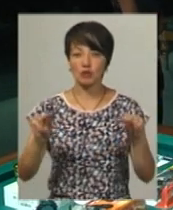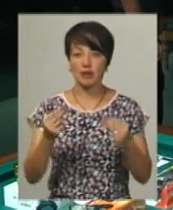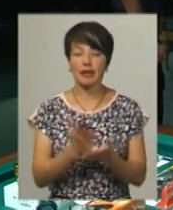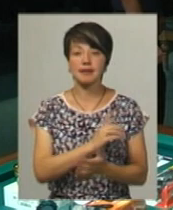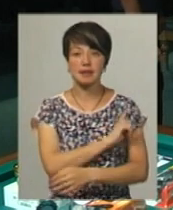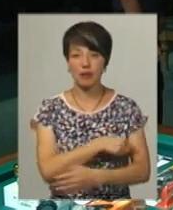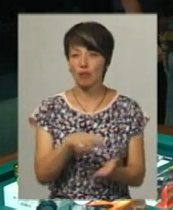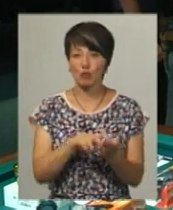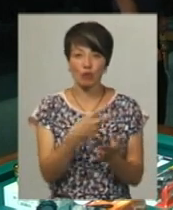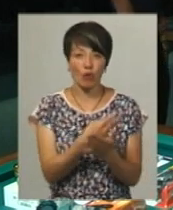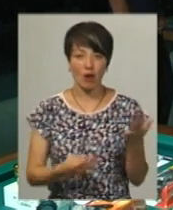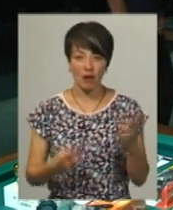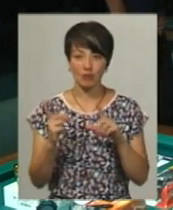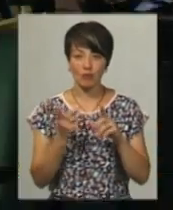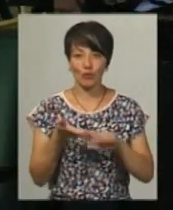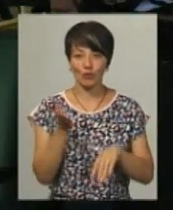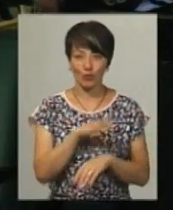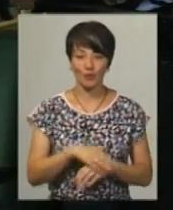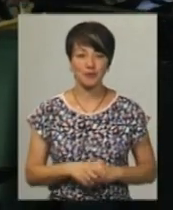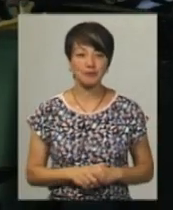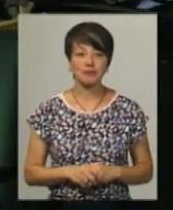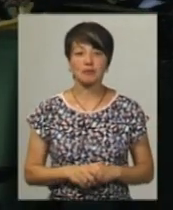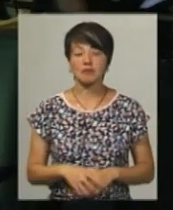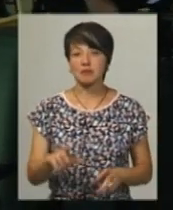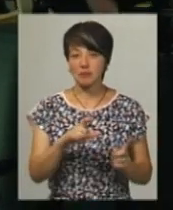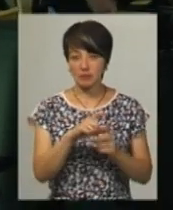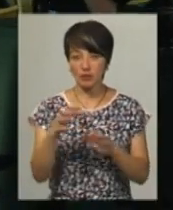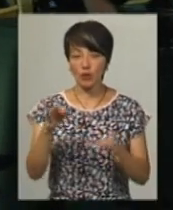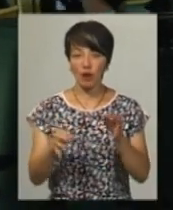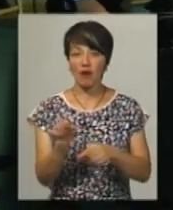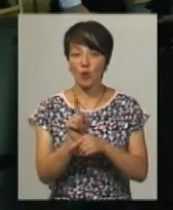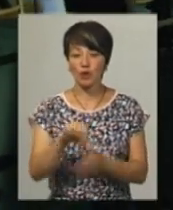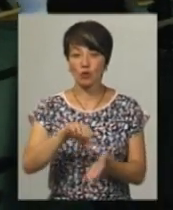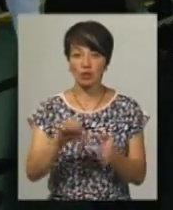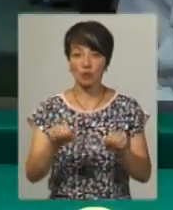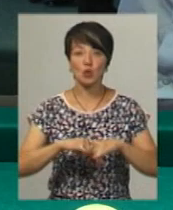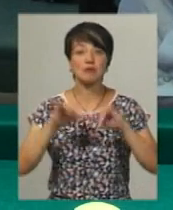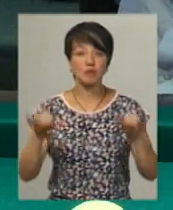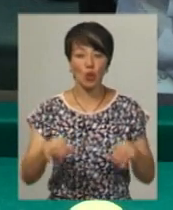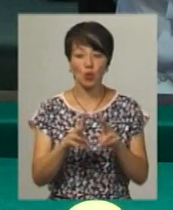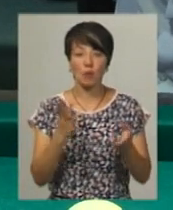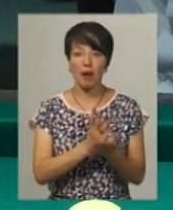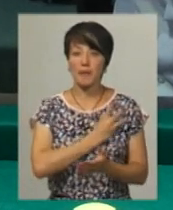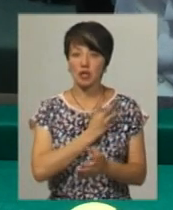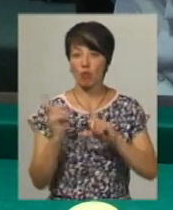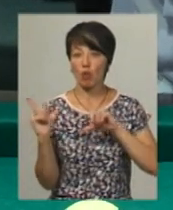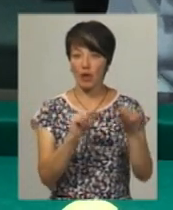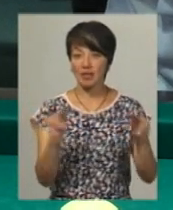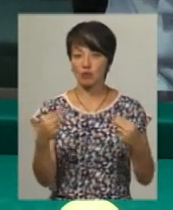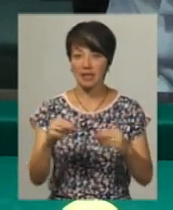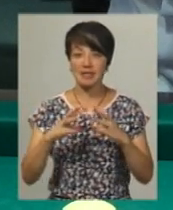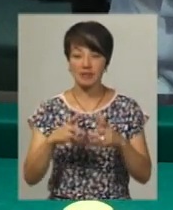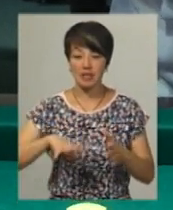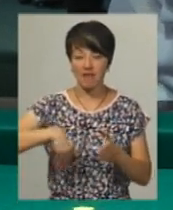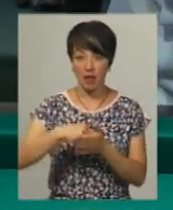сильні. Боюсь я програти і поїхати додому. За словами Сергія Лиховайди, квоту на учасники можуть збільшити тим, хто має бажання поїхати на чемпіонат